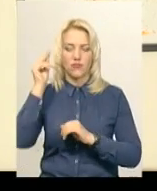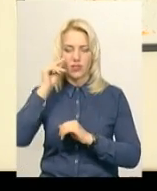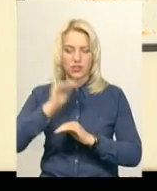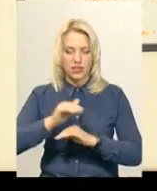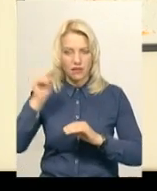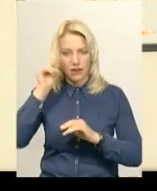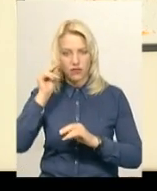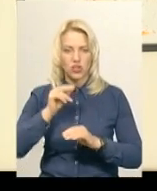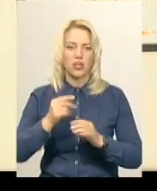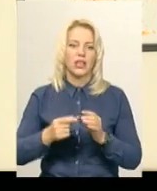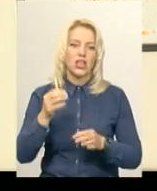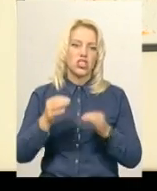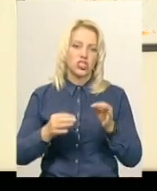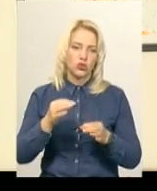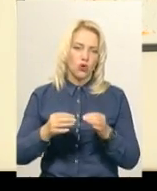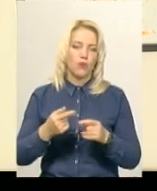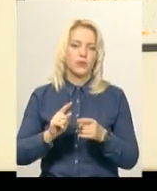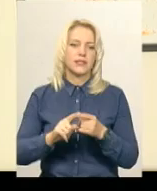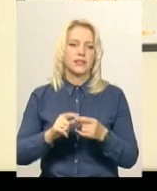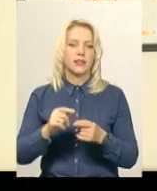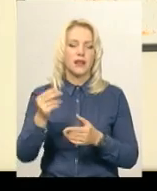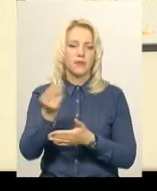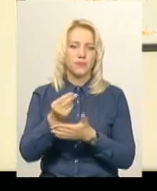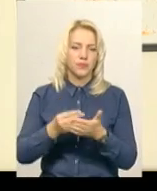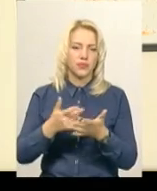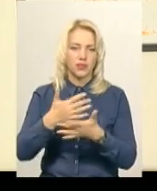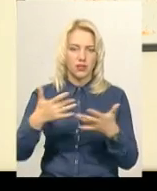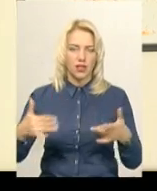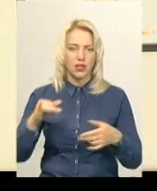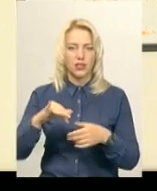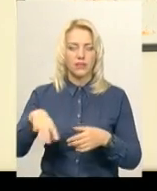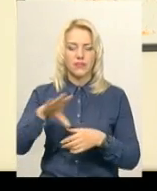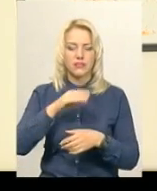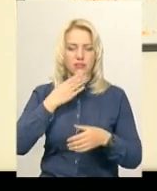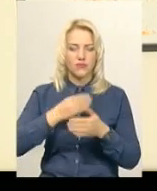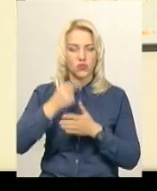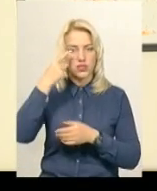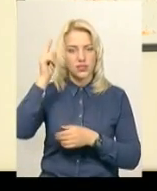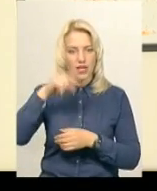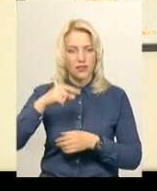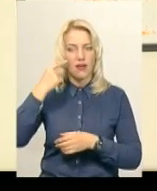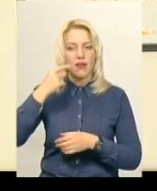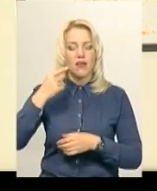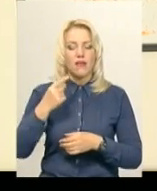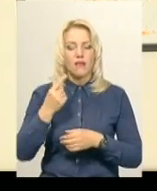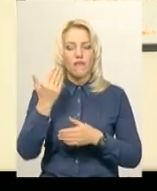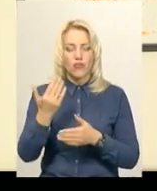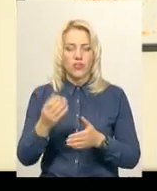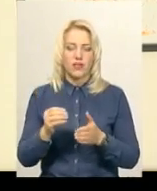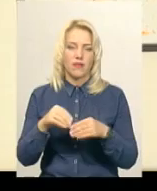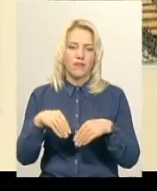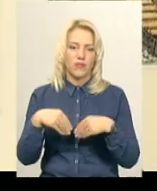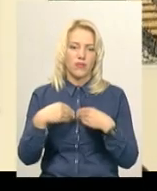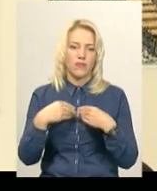опис, малюнок, композицію, декоративно-житкове мистецтво. І потім всі свої знання, вміння та навики вони вкладають в випускну